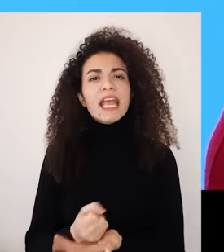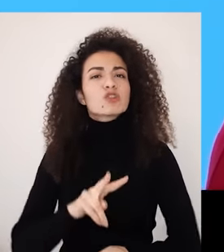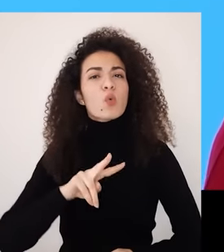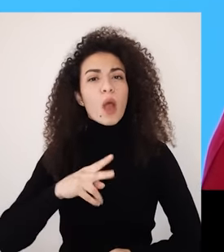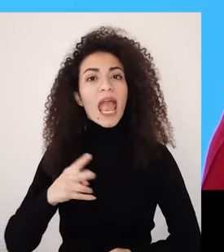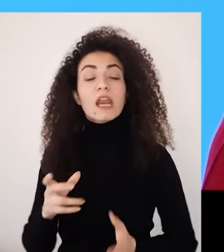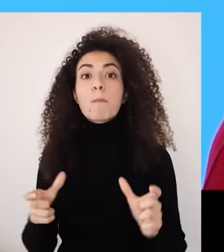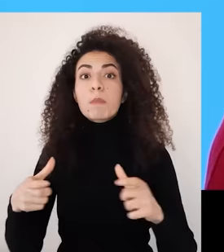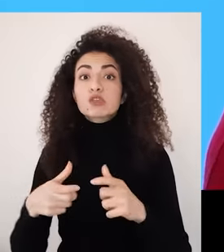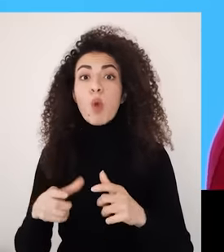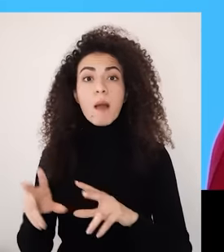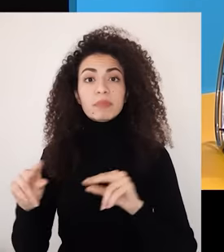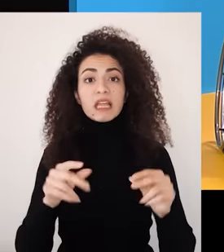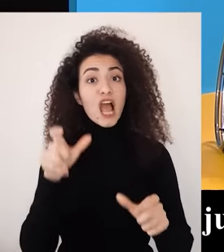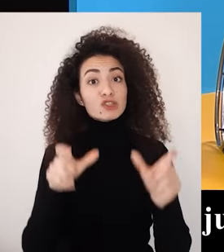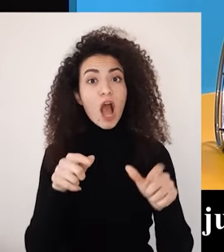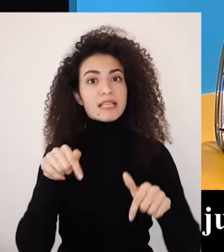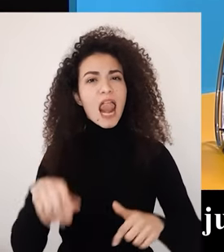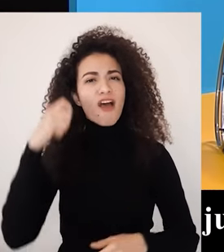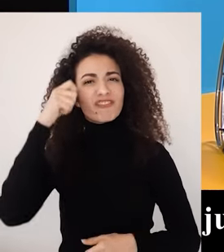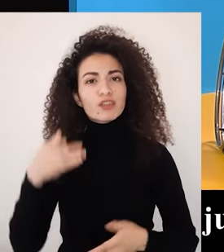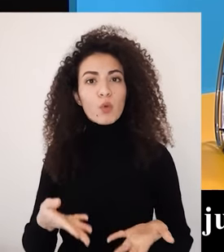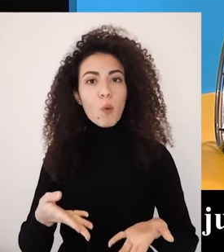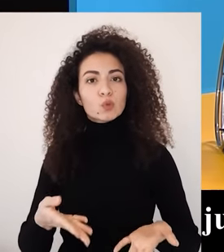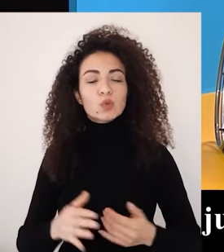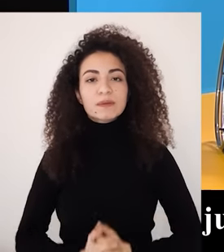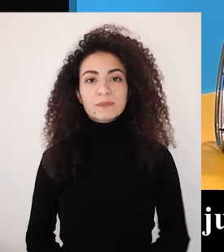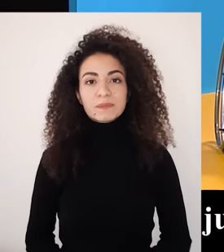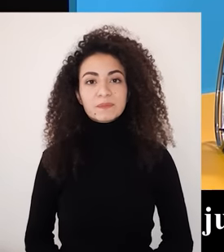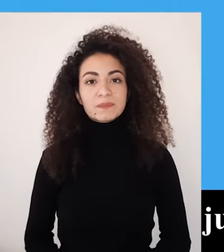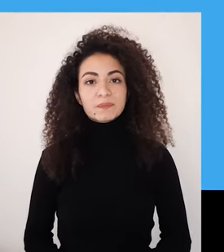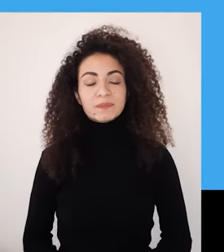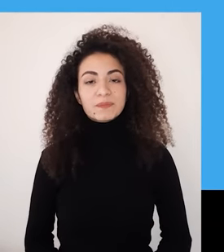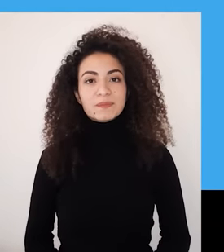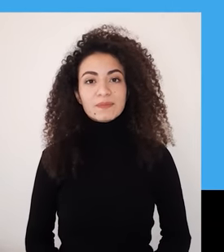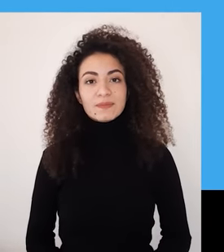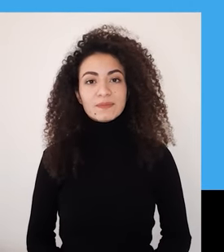أو جماعة افتراضية من انتملة إله مثل الأشخاص اللي عم بيتابعوا هالموك معنا